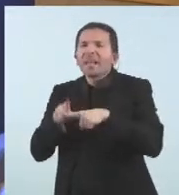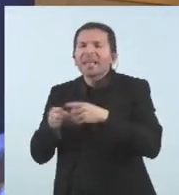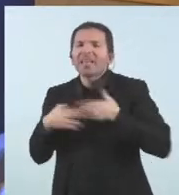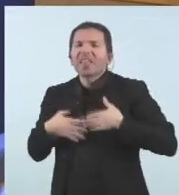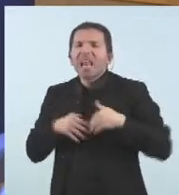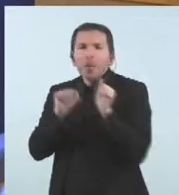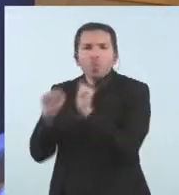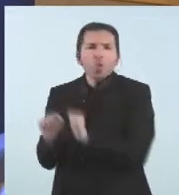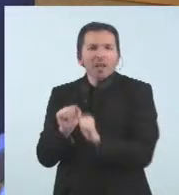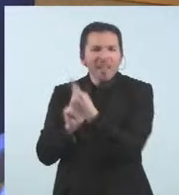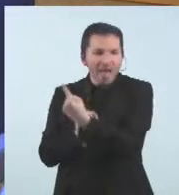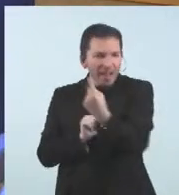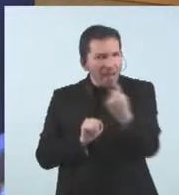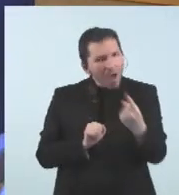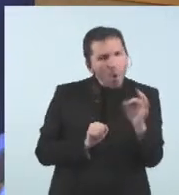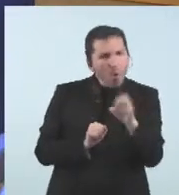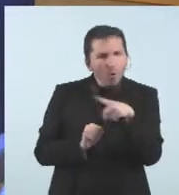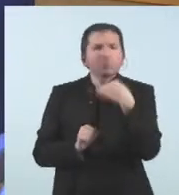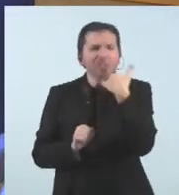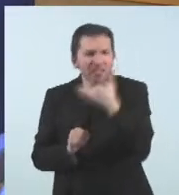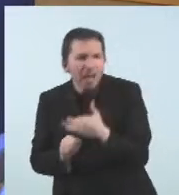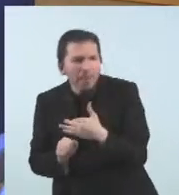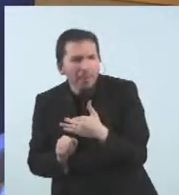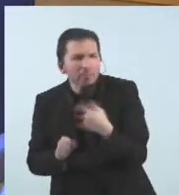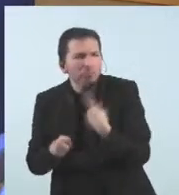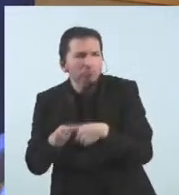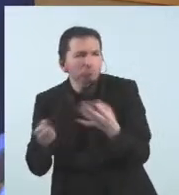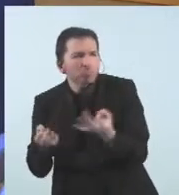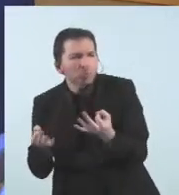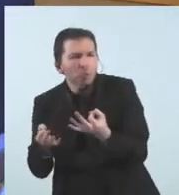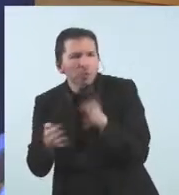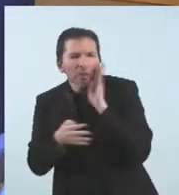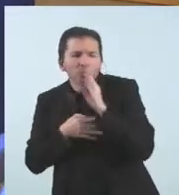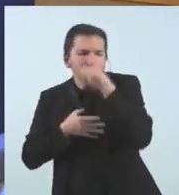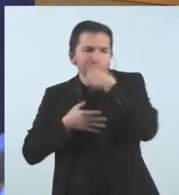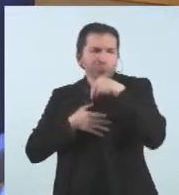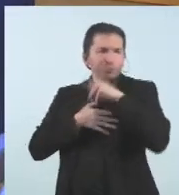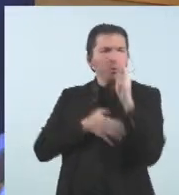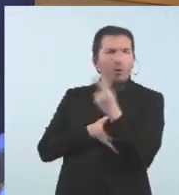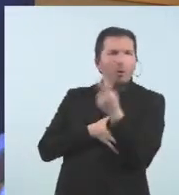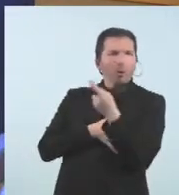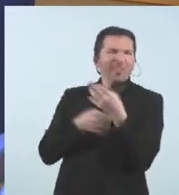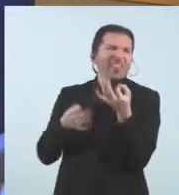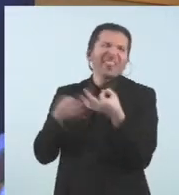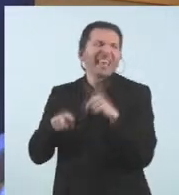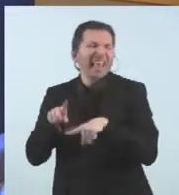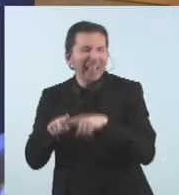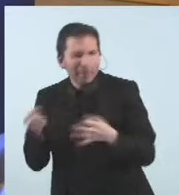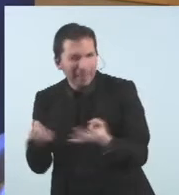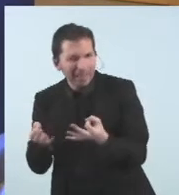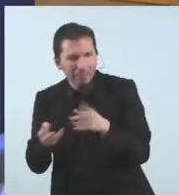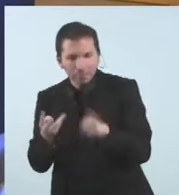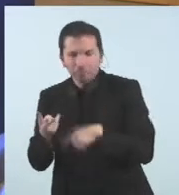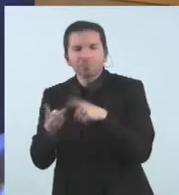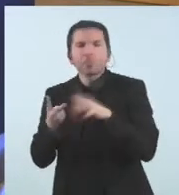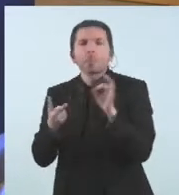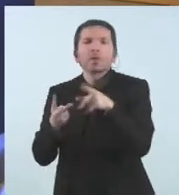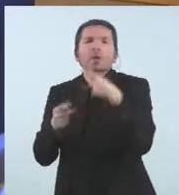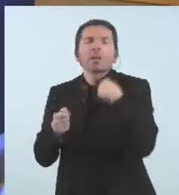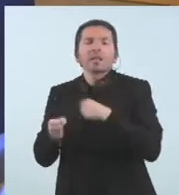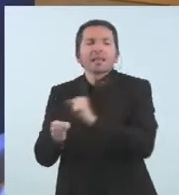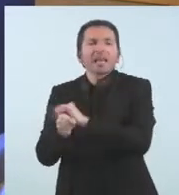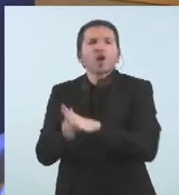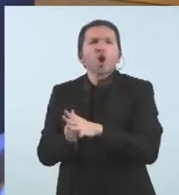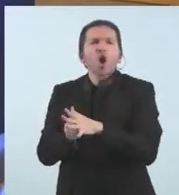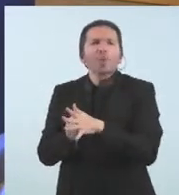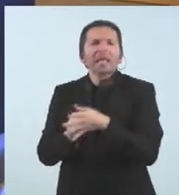l'altra pregunta és si teniu dades sobre l'enquesta del Covid persistent que ho hem preguntat però no sé si ara